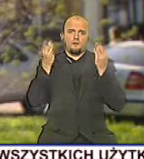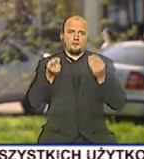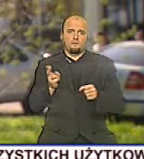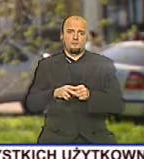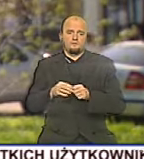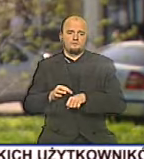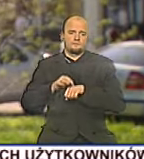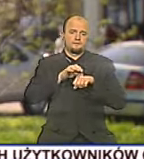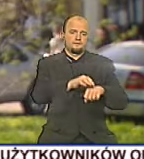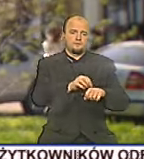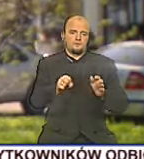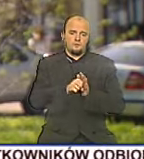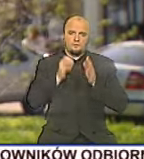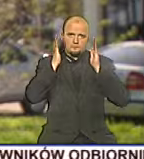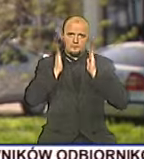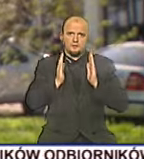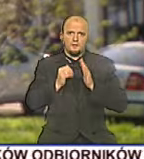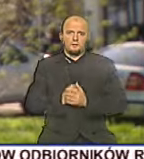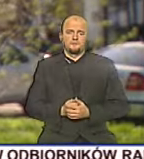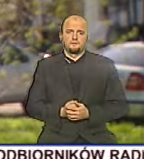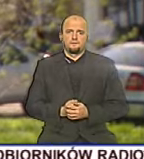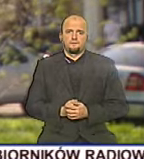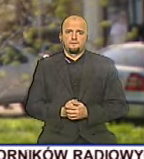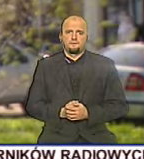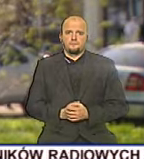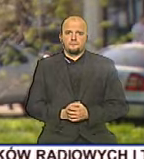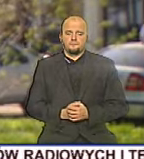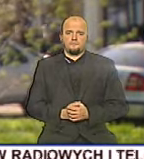bez scenariusza rodem z kiepskiej komedii. Łódzki Wiadomości.